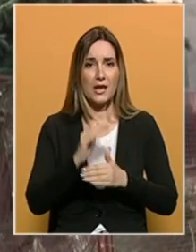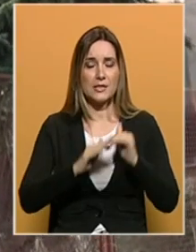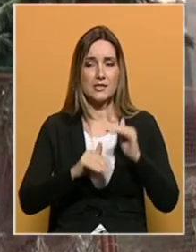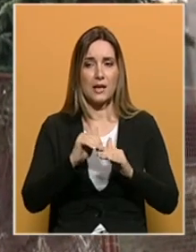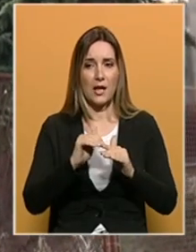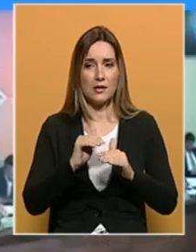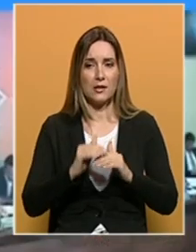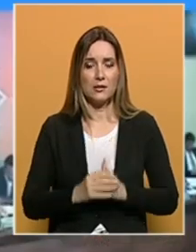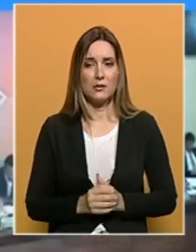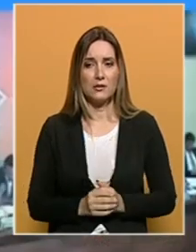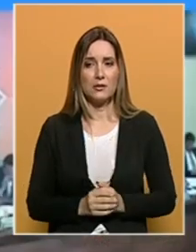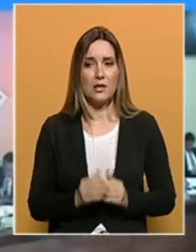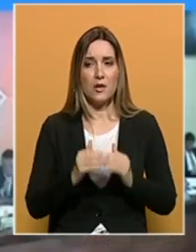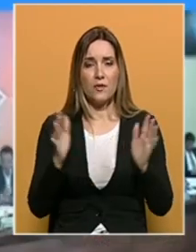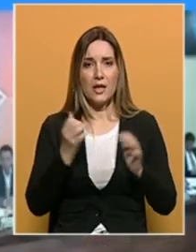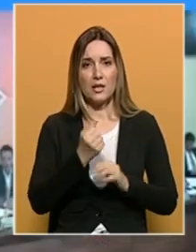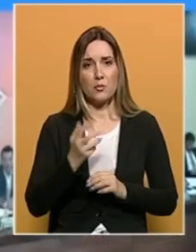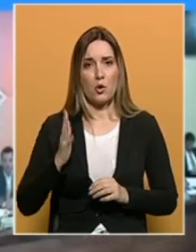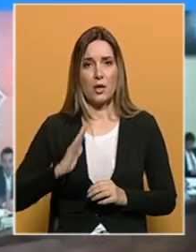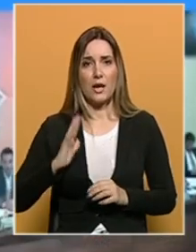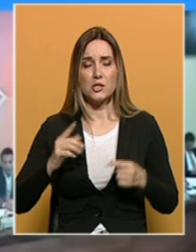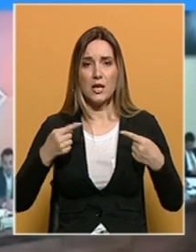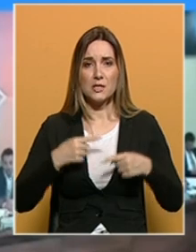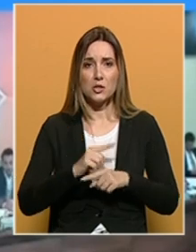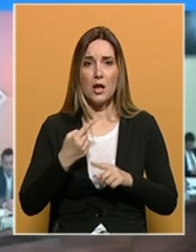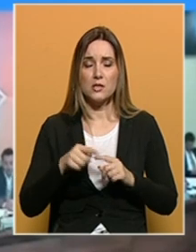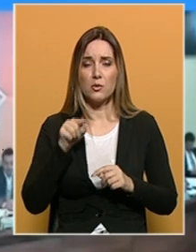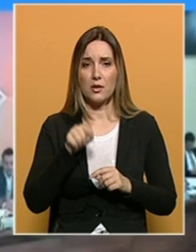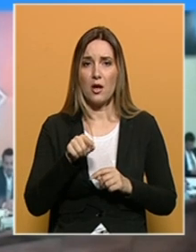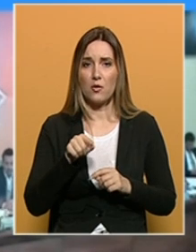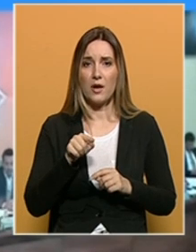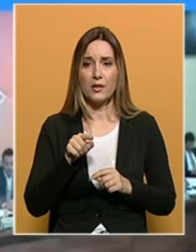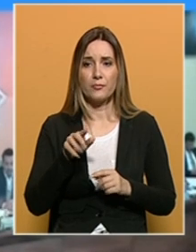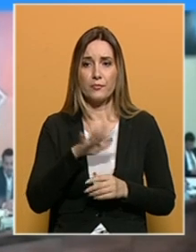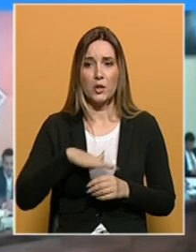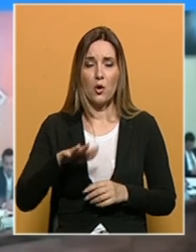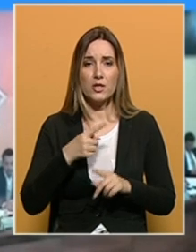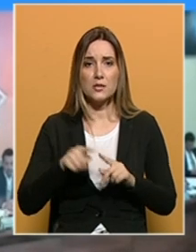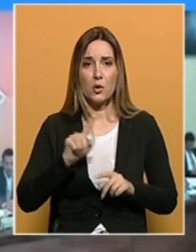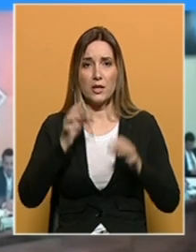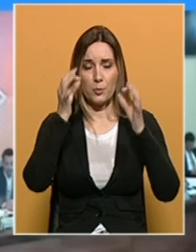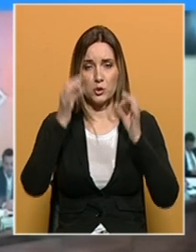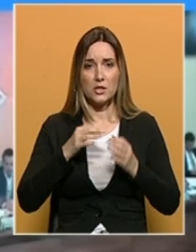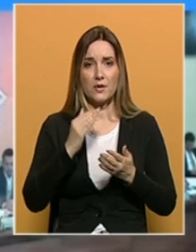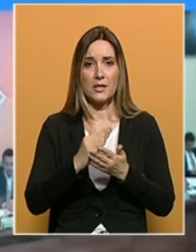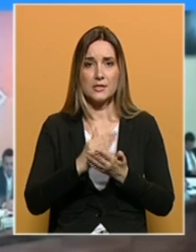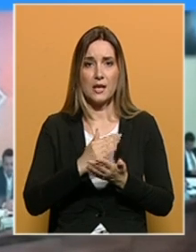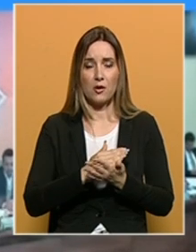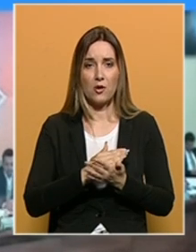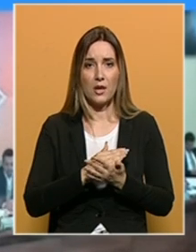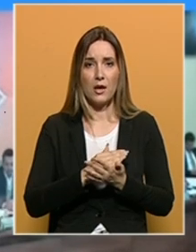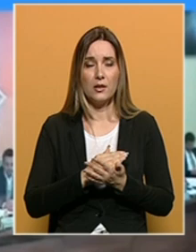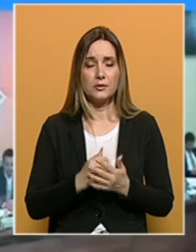u kojoj stanuje. Veliki broj građana se žali upravo na ovaj odjel zbog nepoštivanja zakona, kod izdavanja